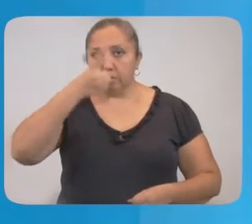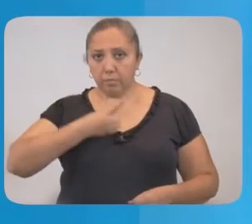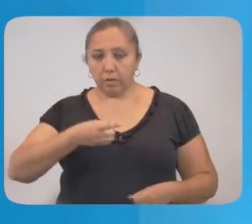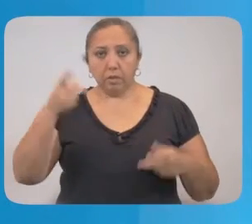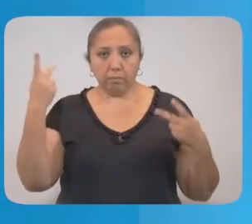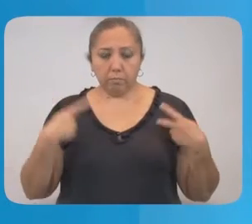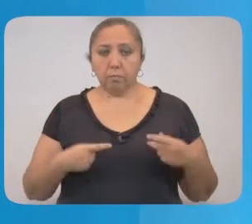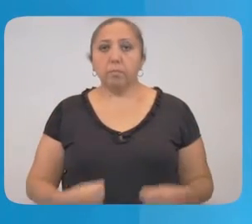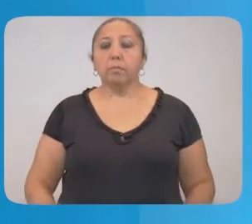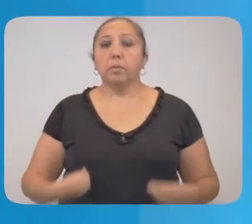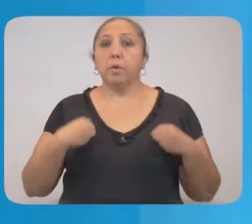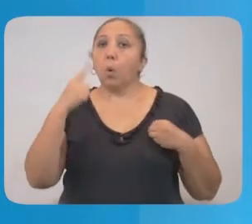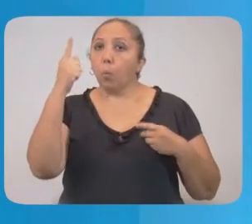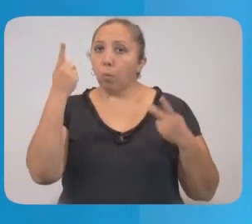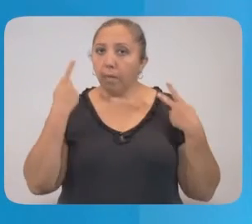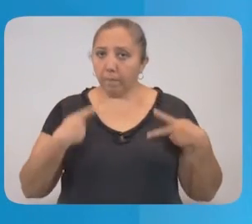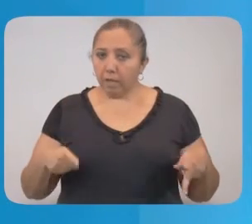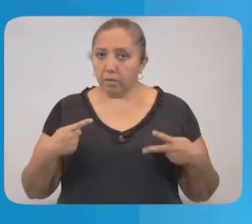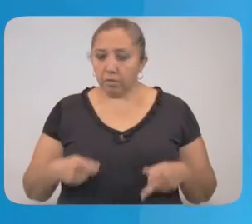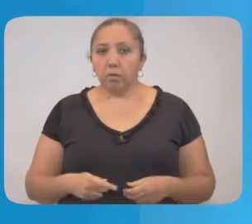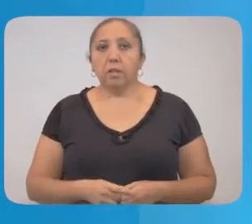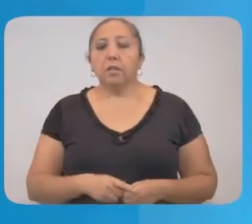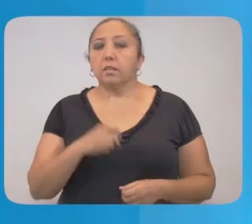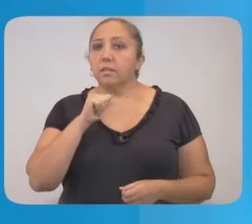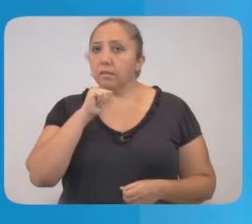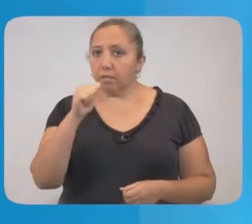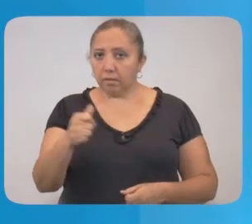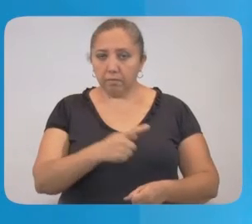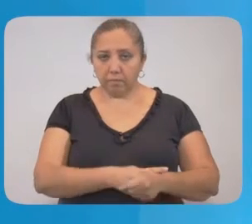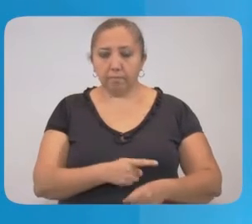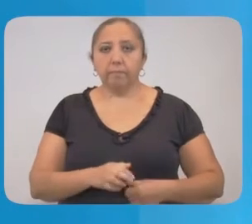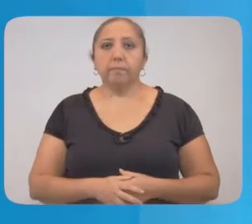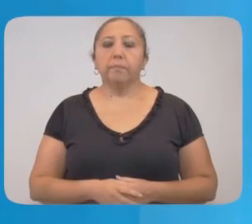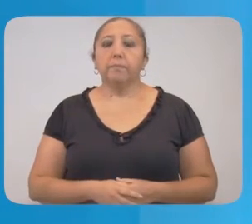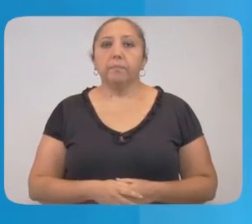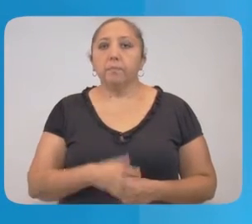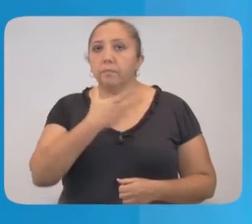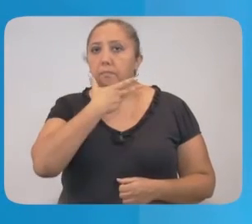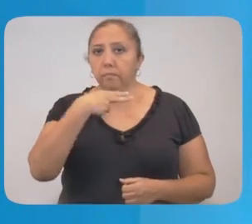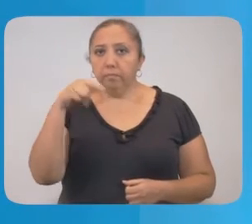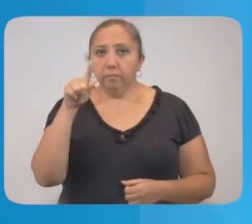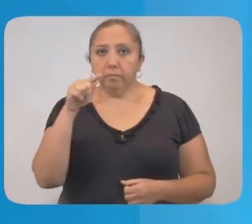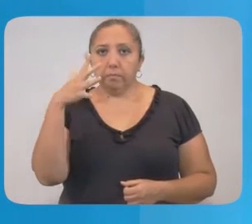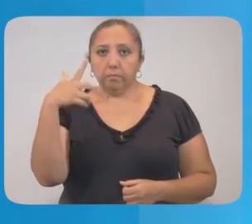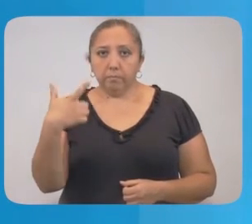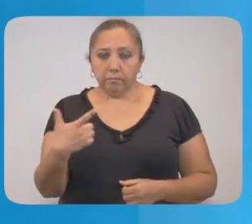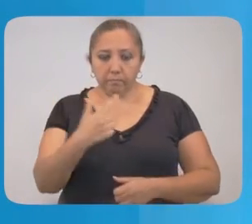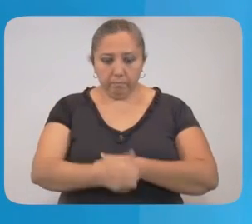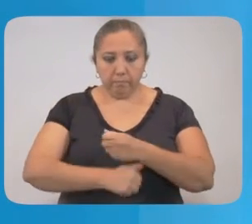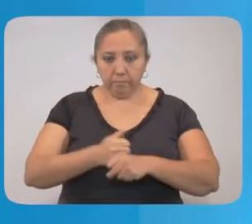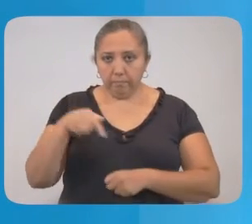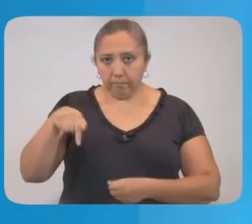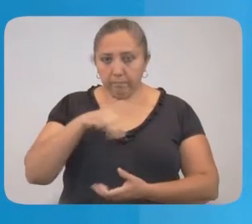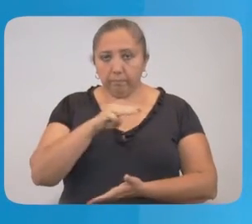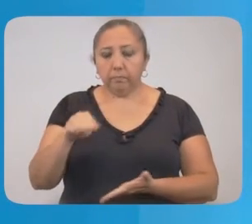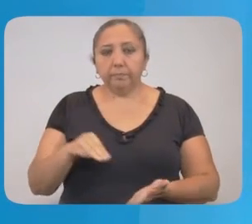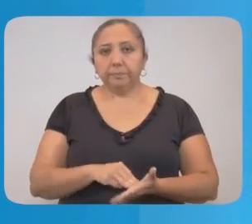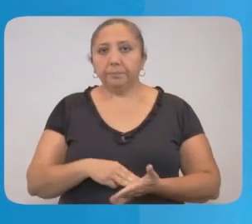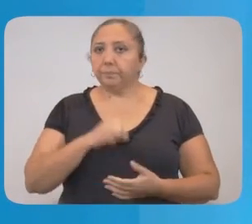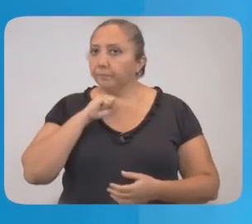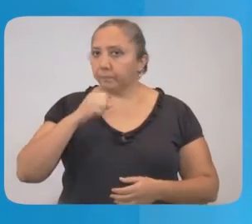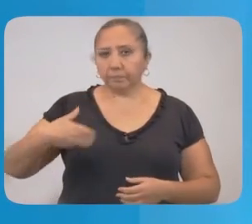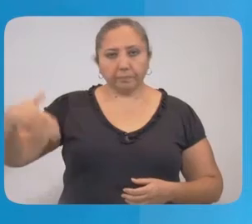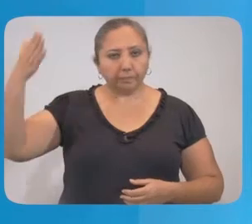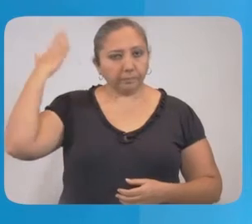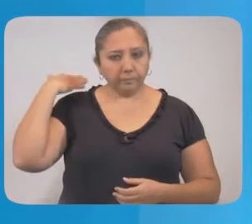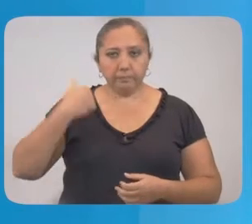pahtu yiknalo, machan kik pa haktio, le kohanilo. Juntul ship 77 hapti, ho uchajal, ma ohe lamwean ulak, ho uchajalti. Letie